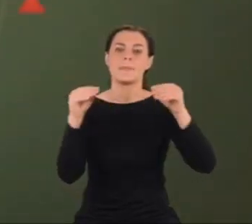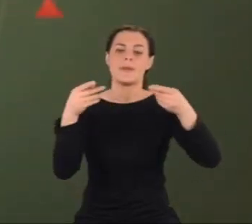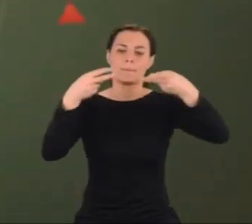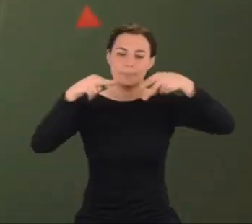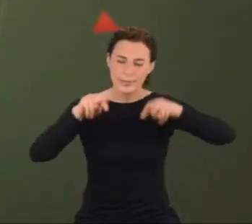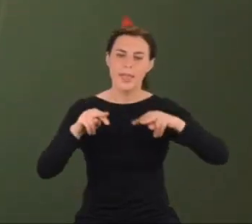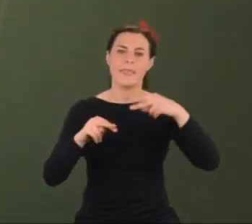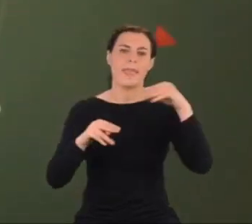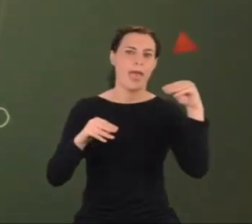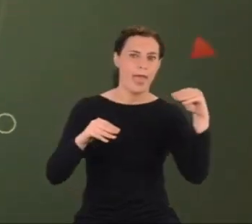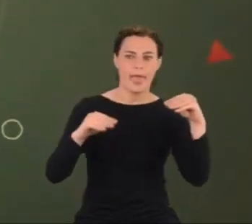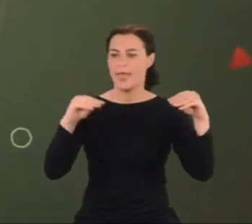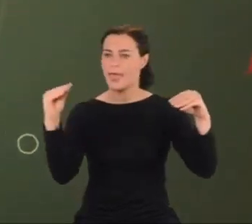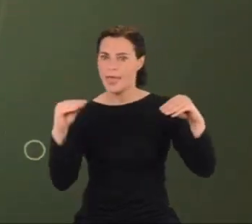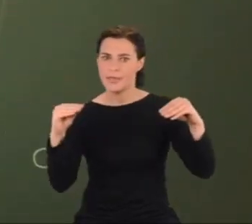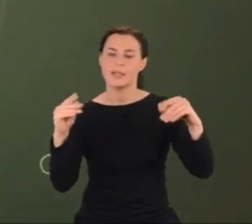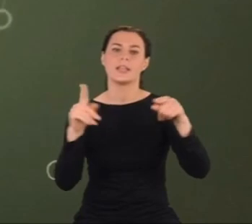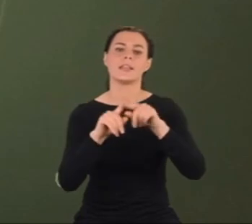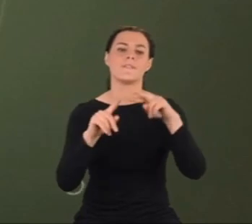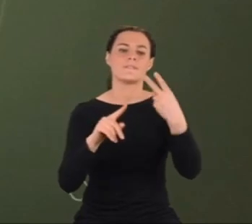dwa elektrony i dwa neutrina.